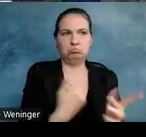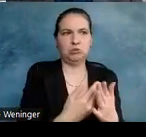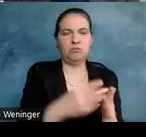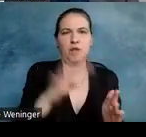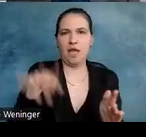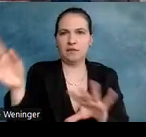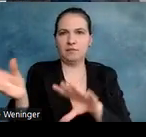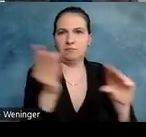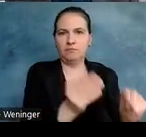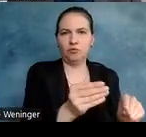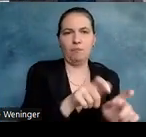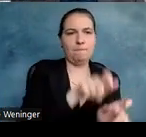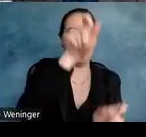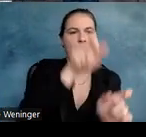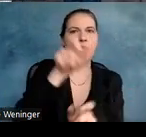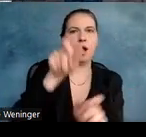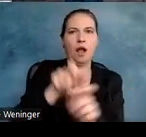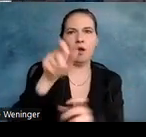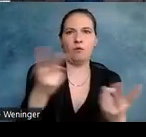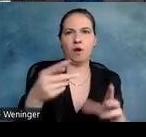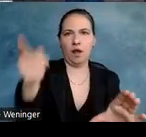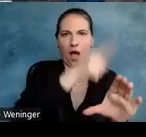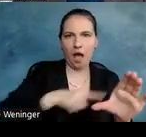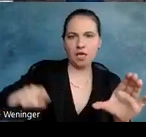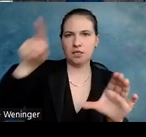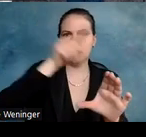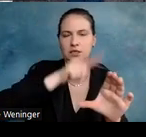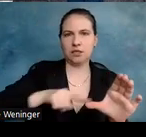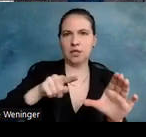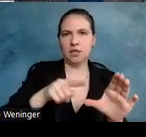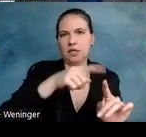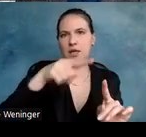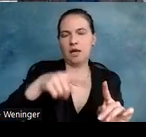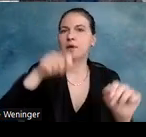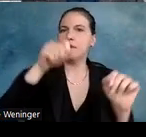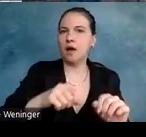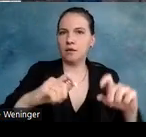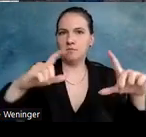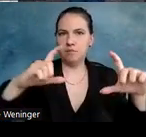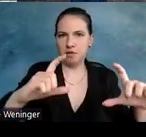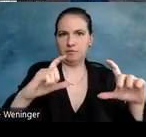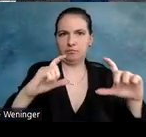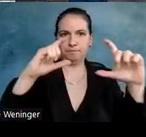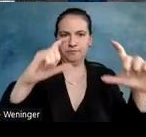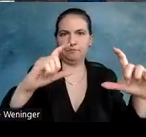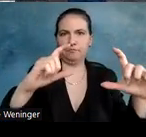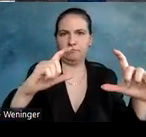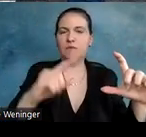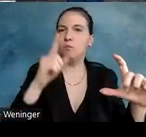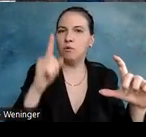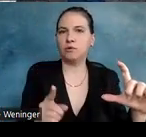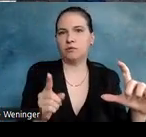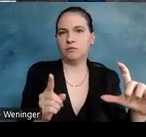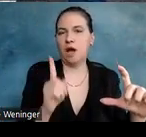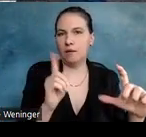raus, Balkendiagramme, Reisdiagramme oder sowas, dann kann ich es natürlich als Bild einbinden. Ganz klar. Muss aber